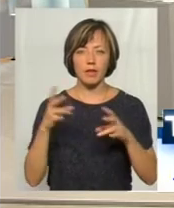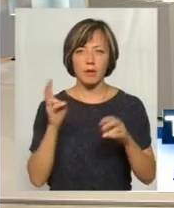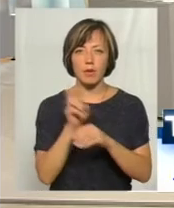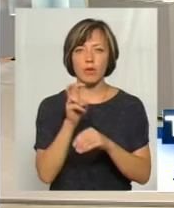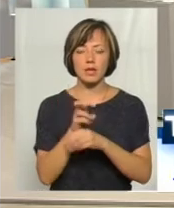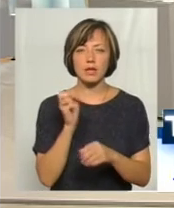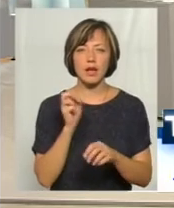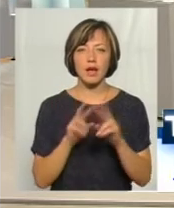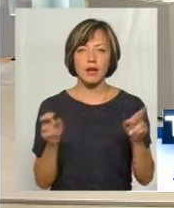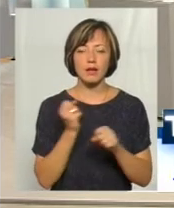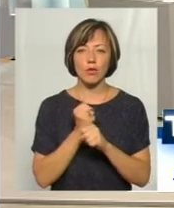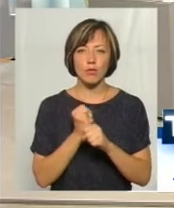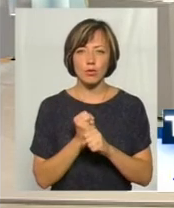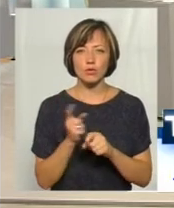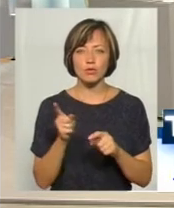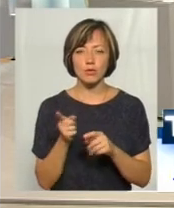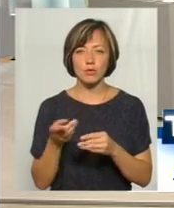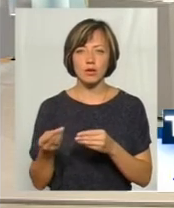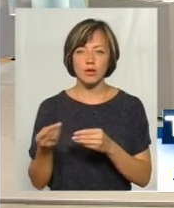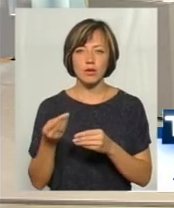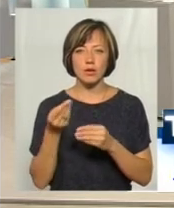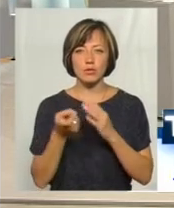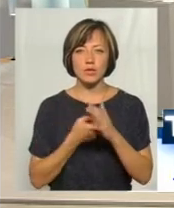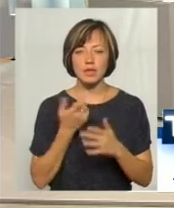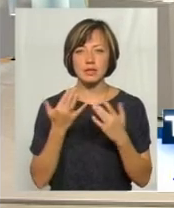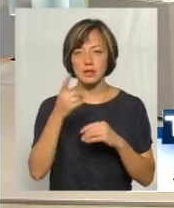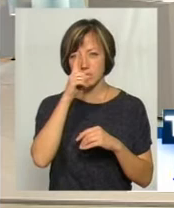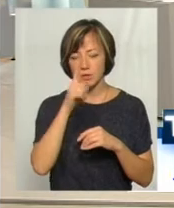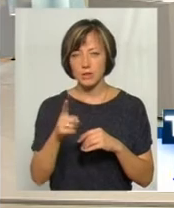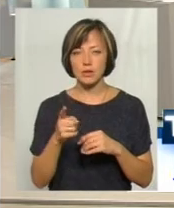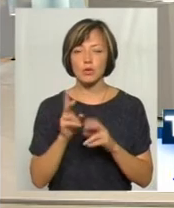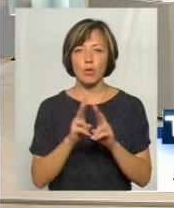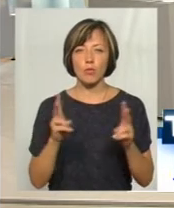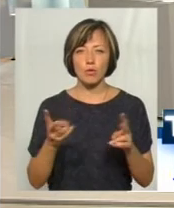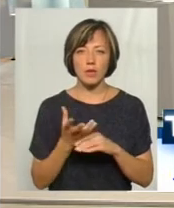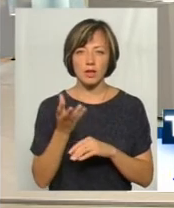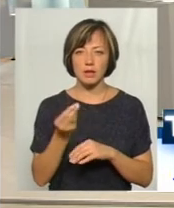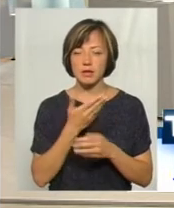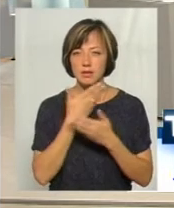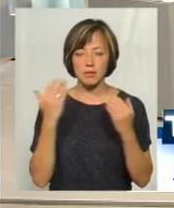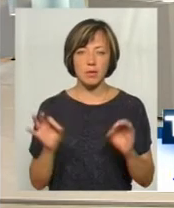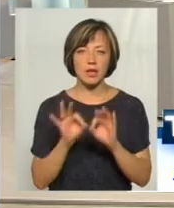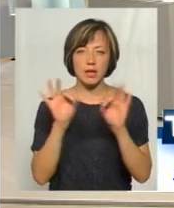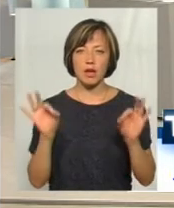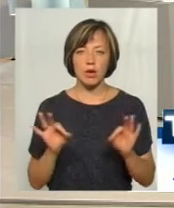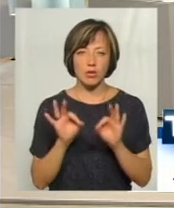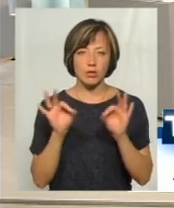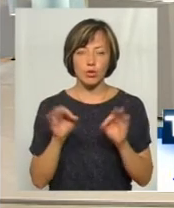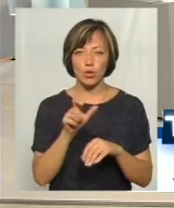кожен день, щоб знати, скільки в місяць, кому ходити. Там немає ніякого...